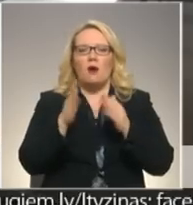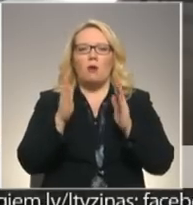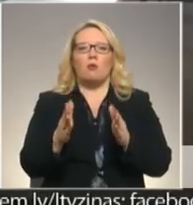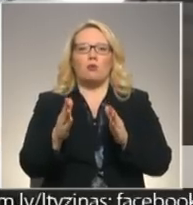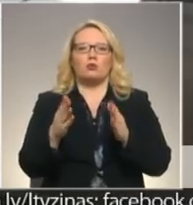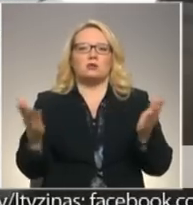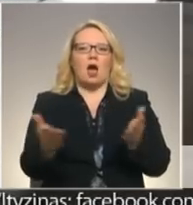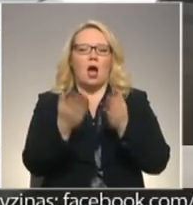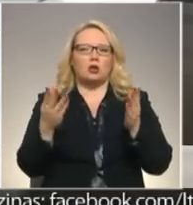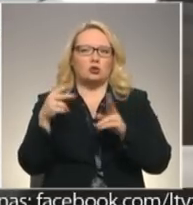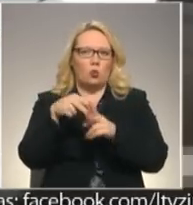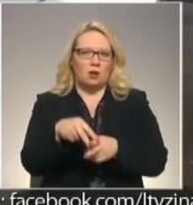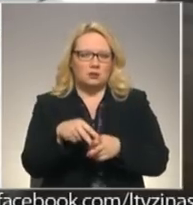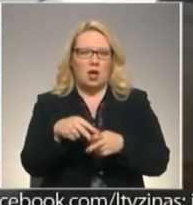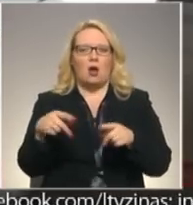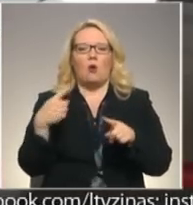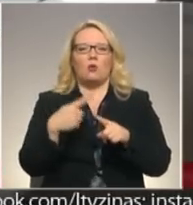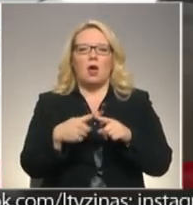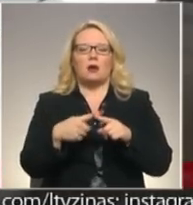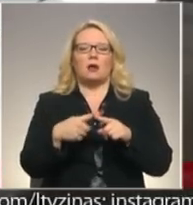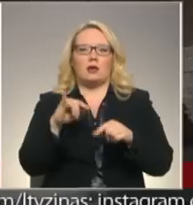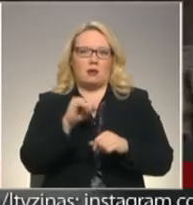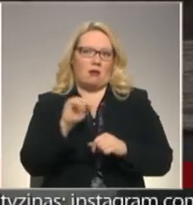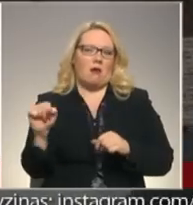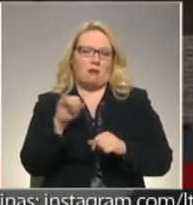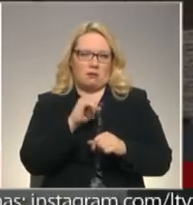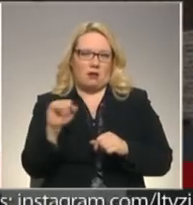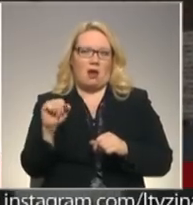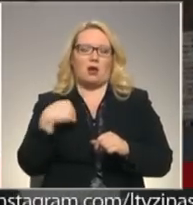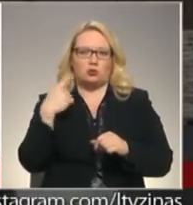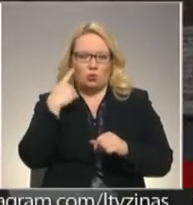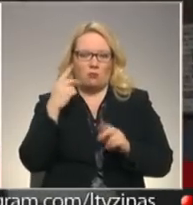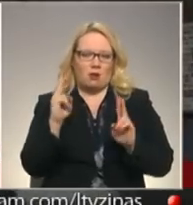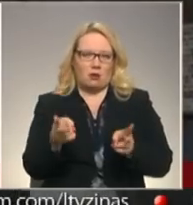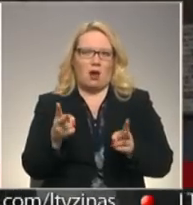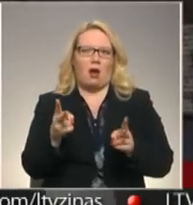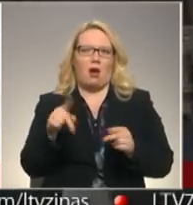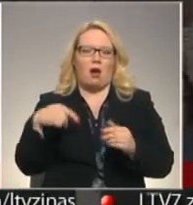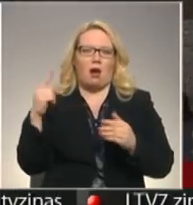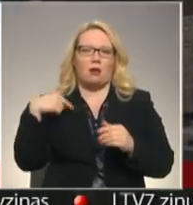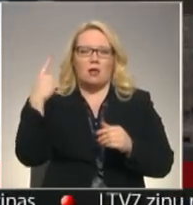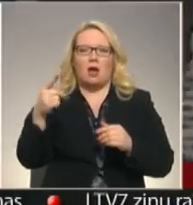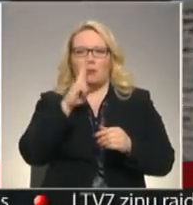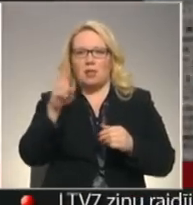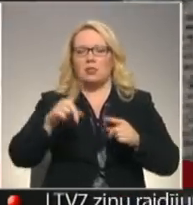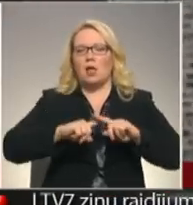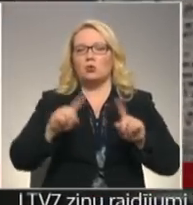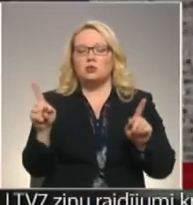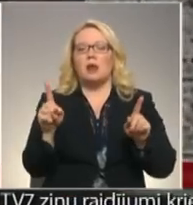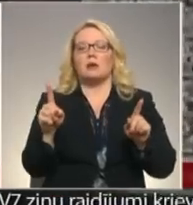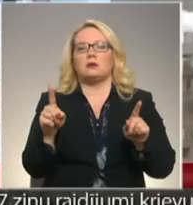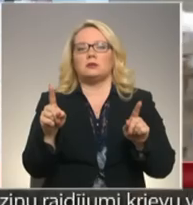Vai pats arī tad plānēt? Slotīšies? Jā, jā. Es domāju, ka jaunīdien mēs uzreizis